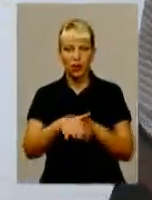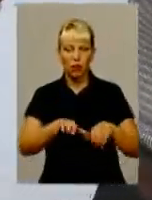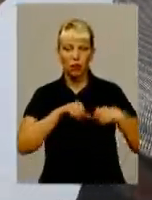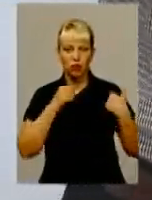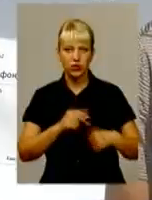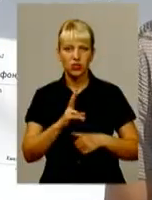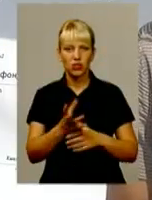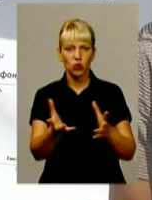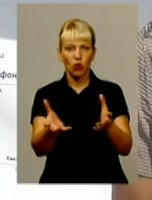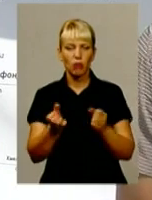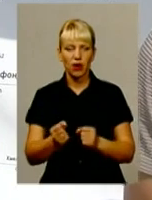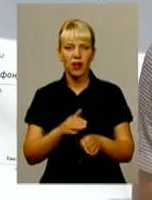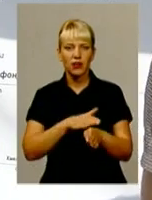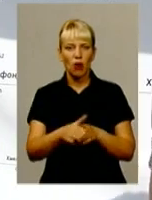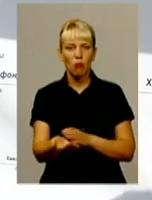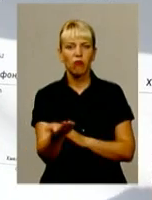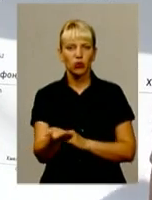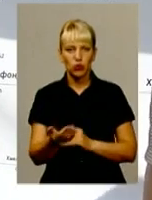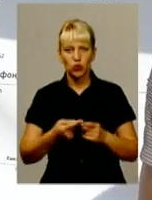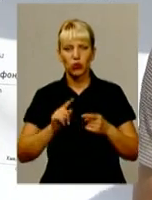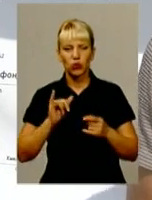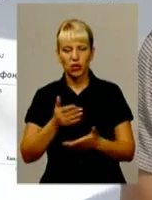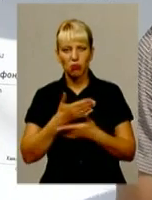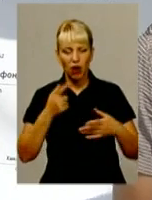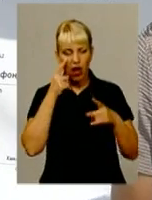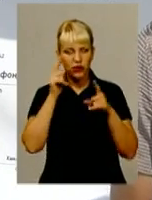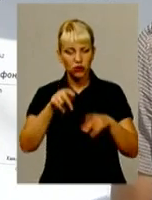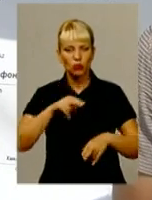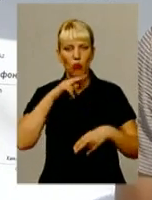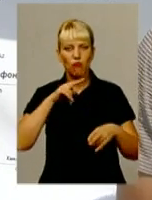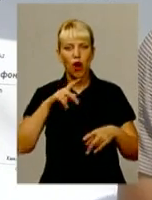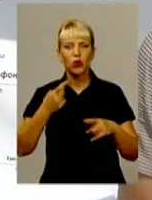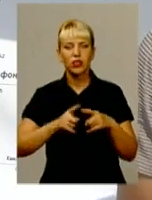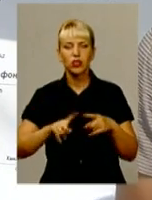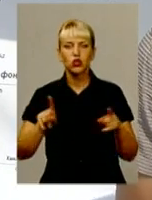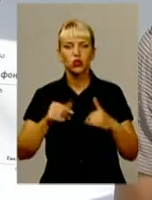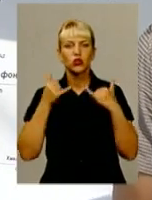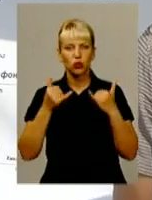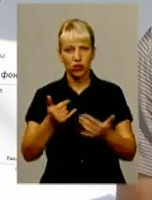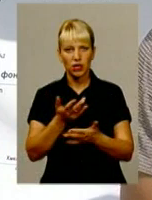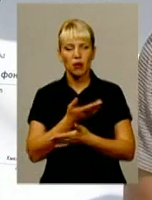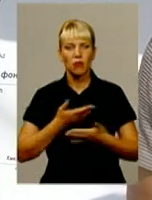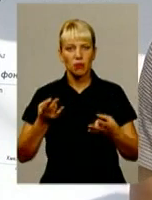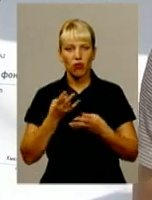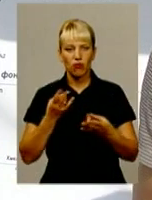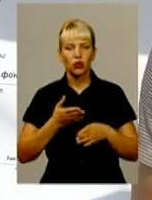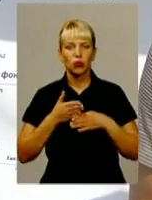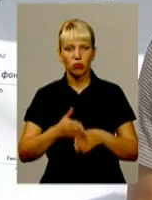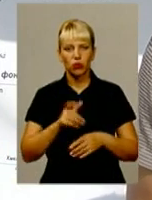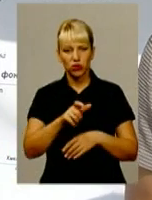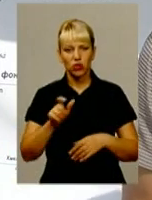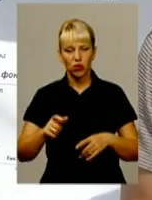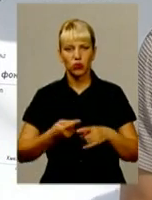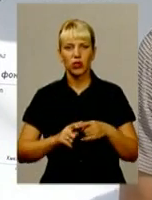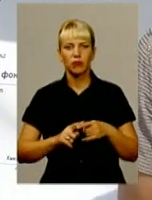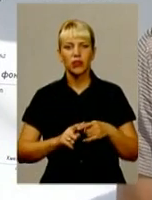бере, наповнює руку. І ми акцентуємо увагу на те, що на сьогоднішній день ми повинні допомогти цим людям у кризовий період